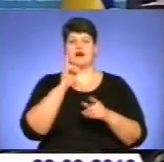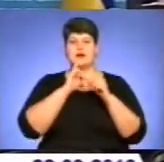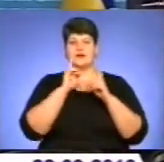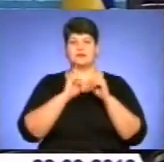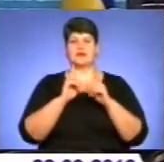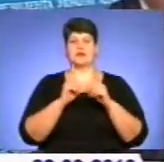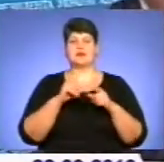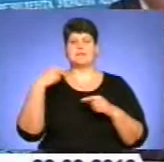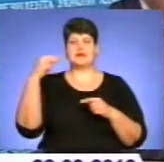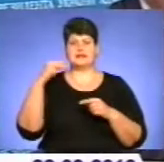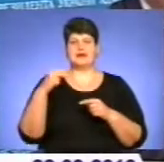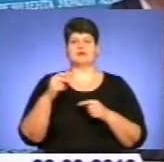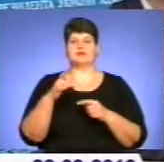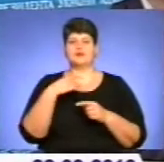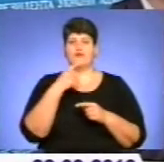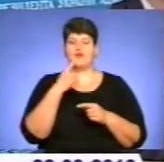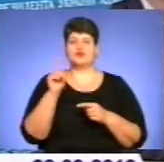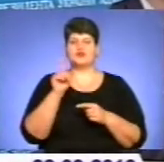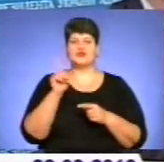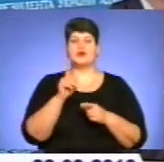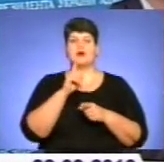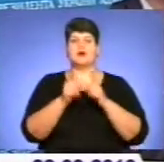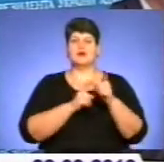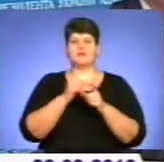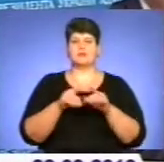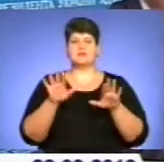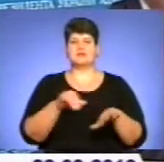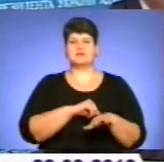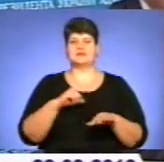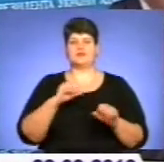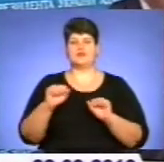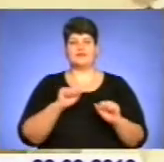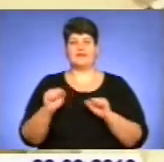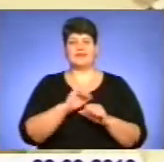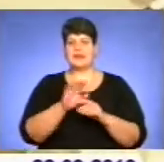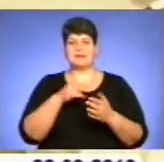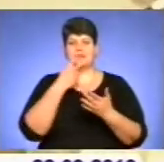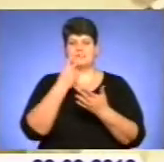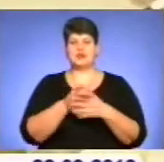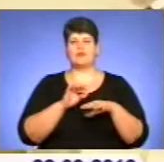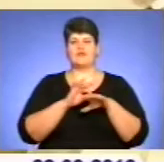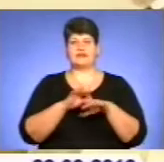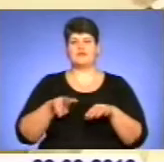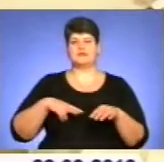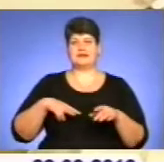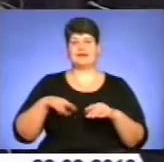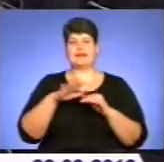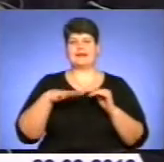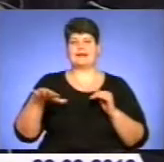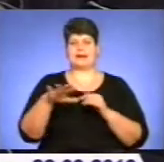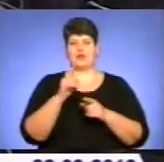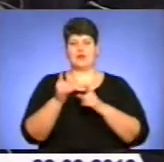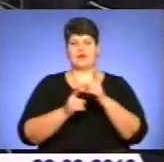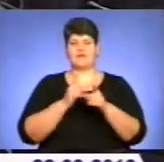Марина Ставнічук під час брифінгу повідомила, що реформа місцевого самоврядування України не передбачає проведення адміністративно-територіальної